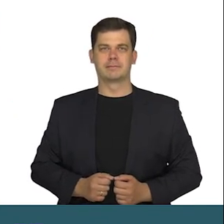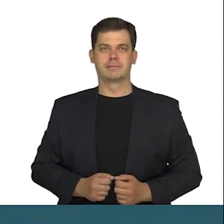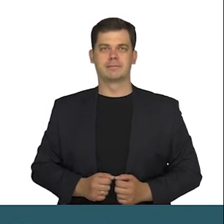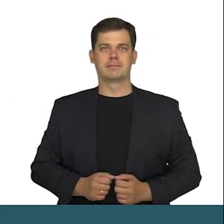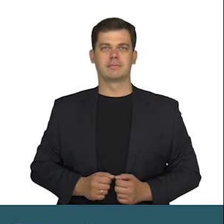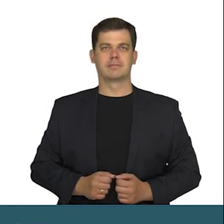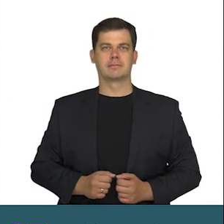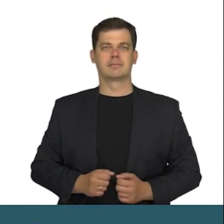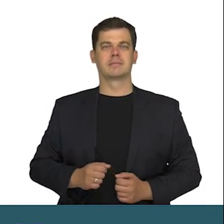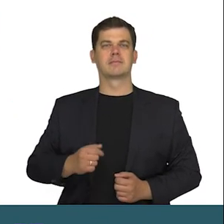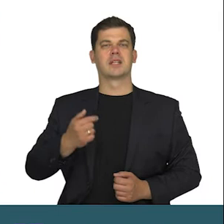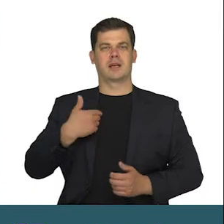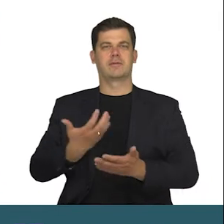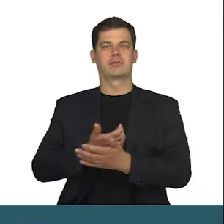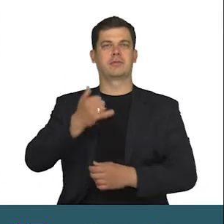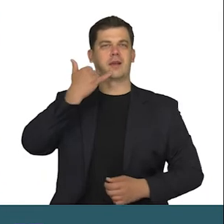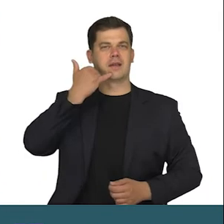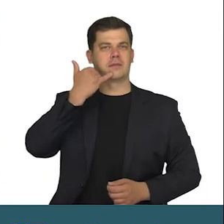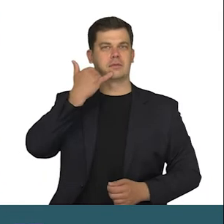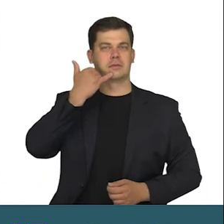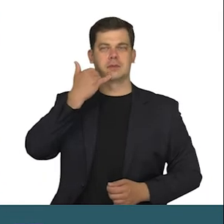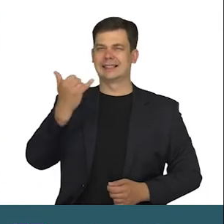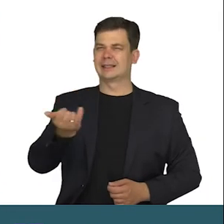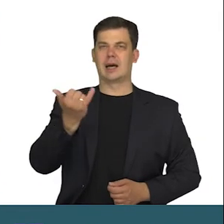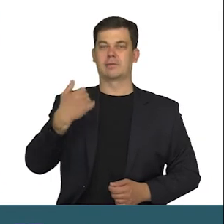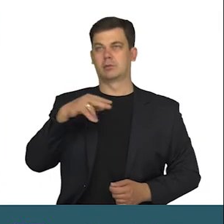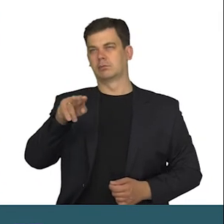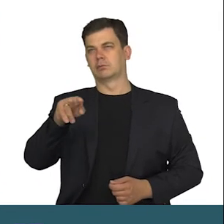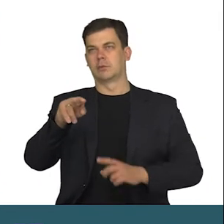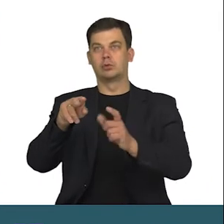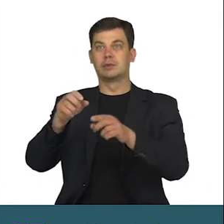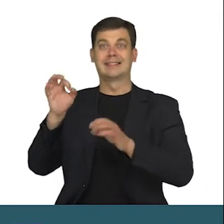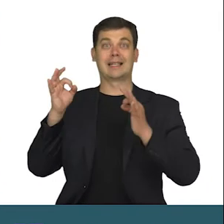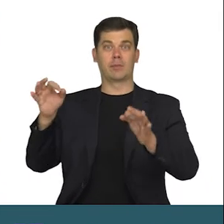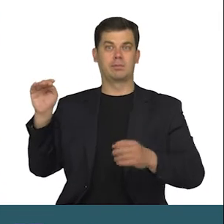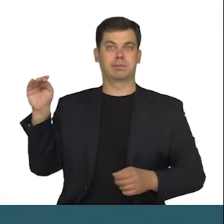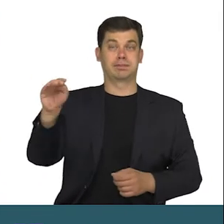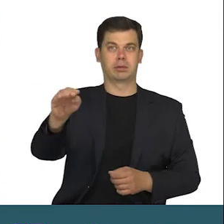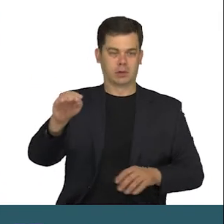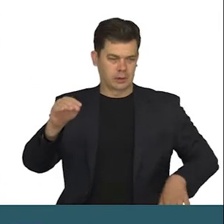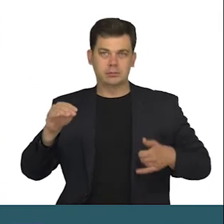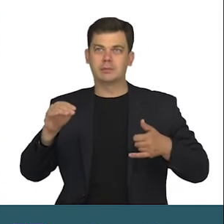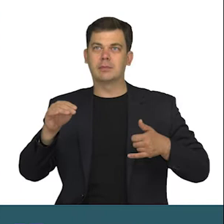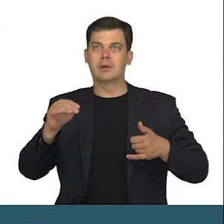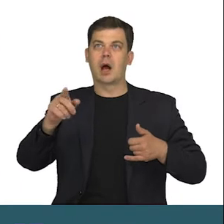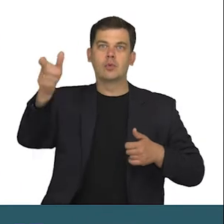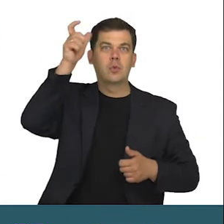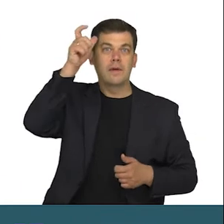Wyciągam swój telefon, ilekroć zauważą z daleka jakiś pojazd, czy człowieka.